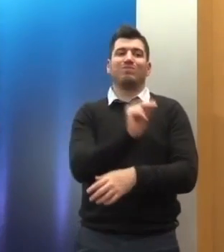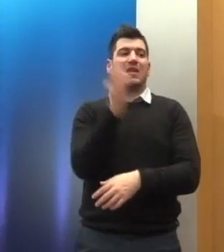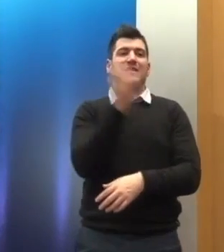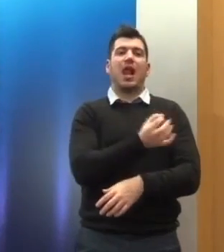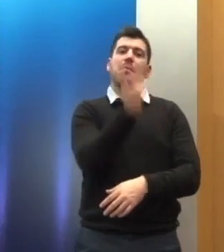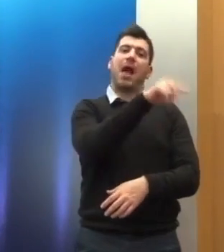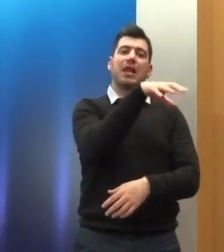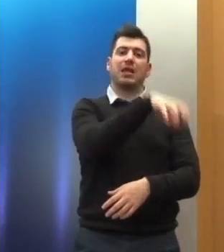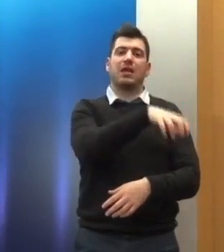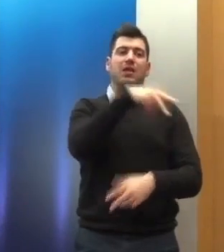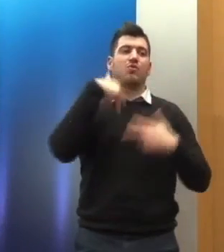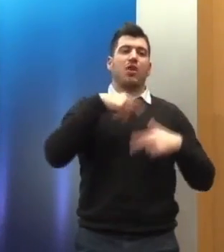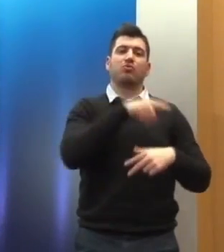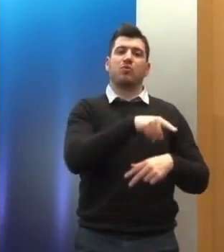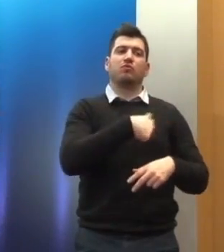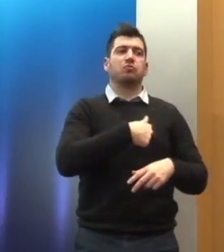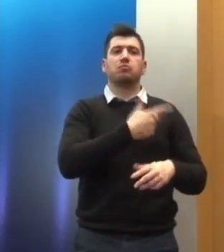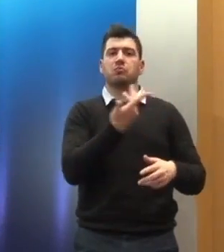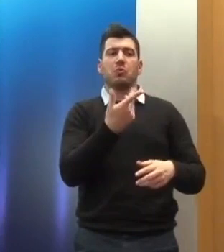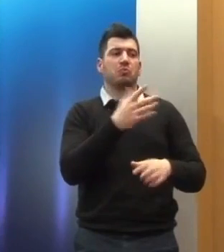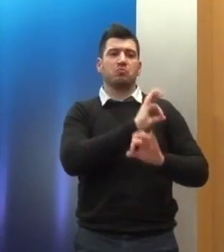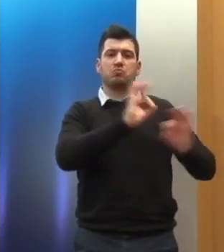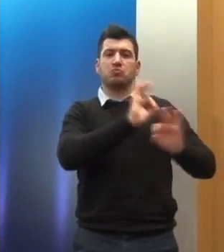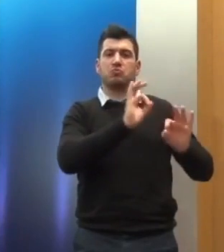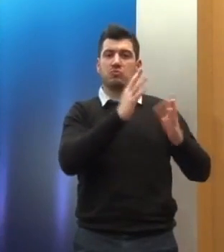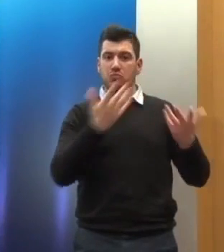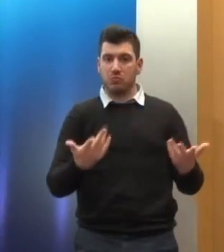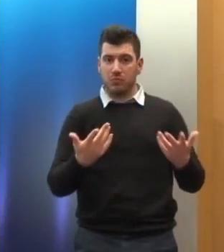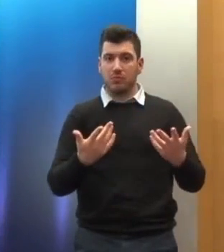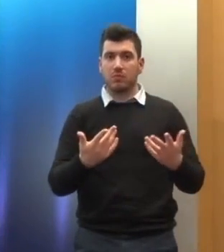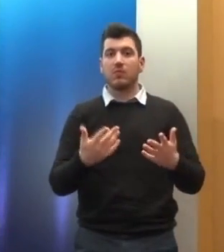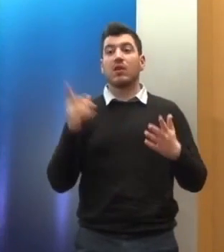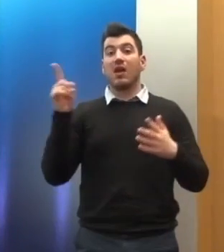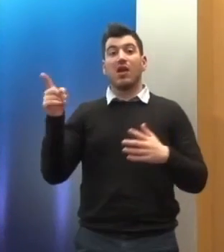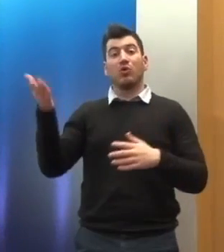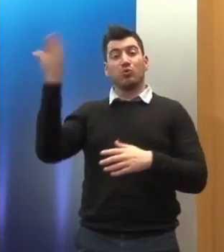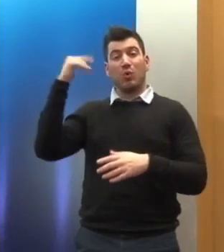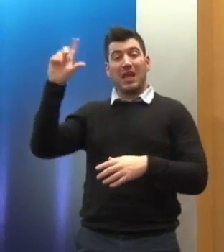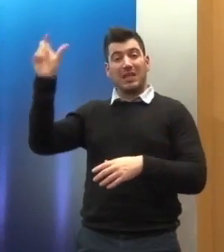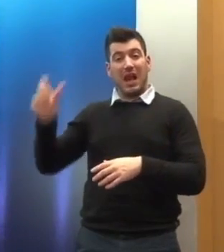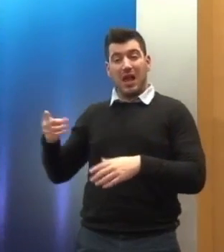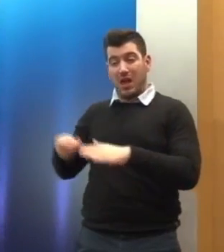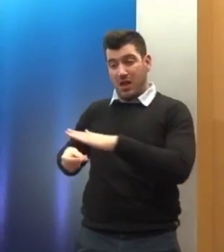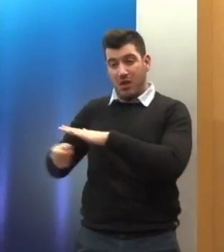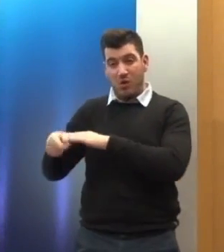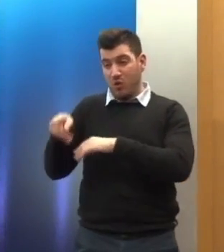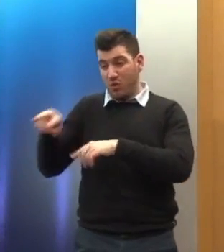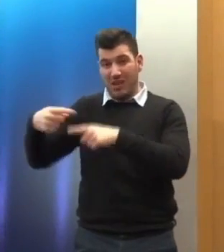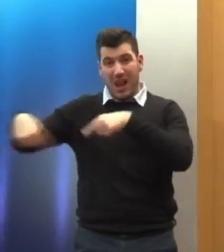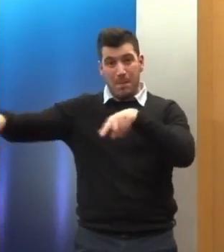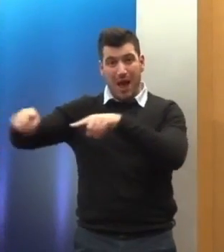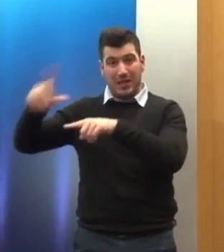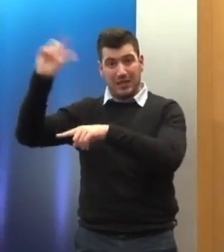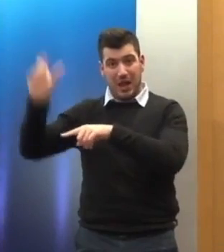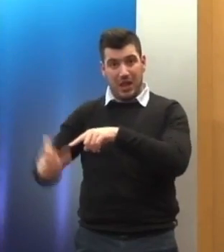προφανώς ταλαιπωρήθηκαν για να φτάσουν από τη Λιβύη στα παράλια της Ιταλίας. Προφανώς όταν φτάσανε ήταν εξαντλημένοι. Αλλά βέβαια δεν μπορούν να συγκριθούν